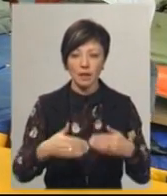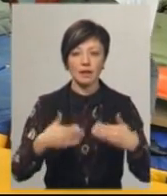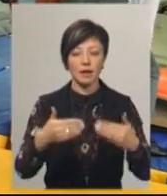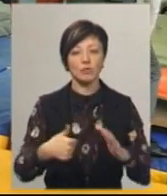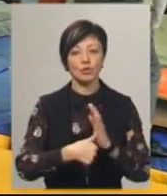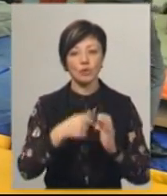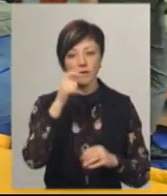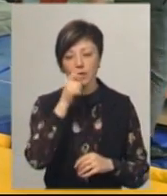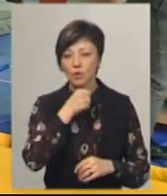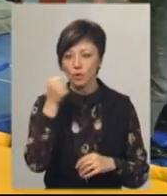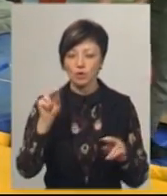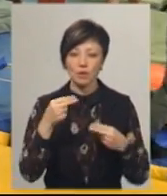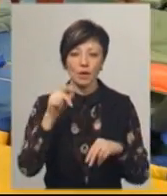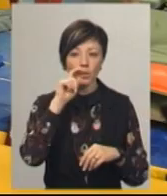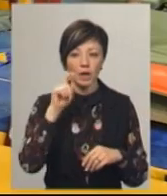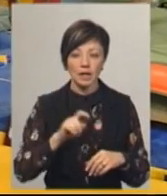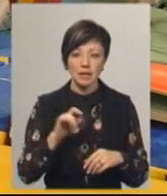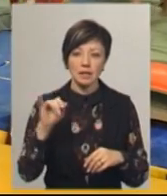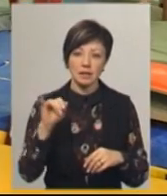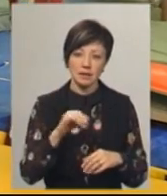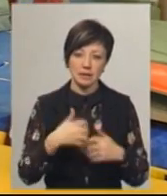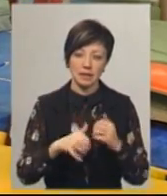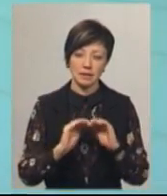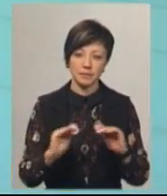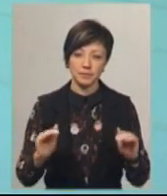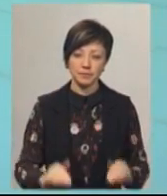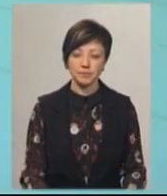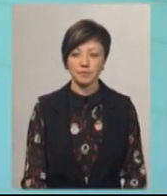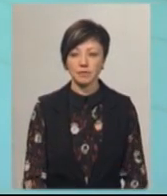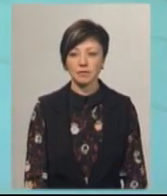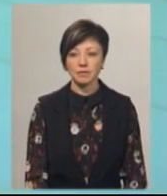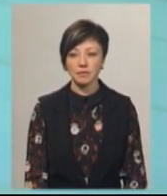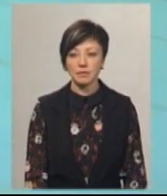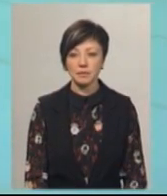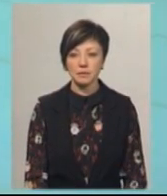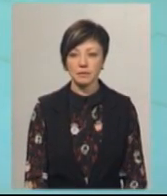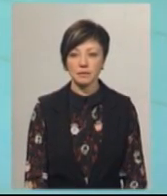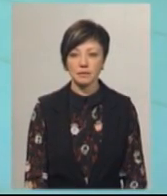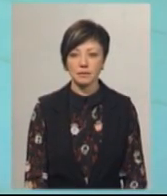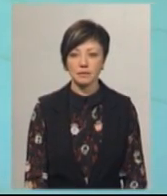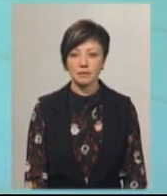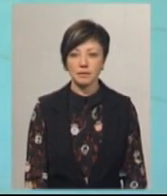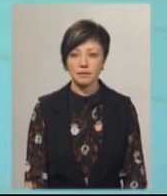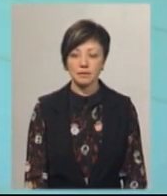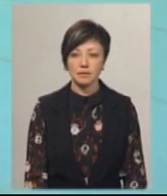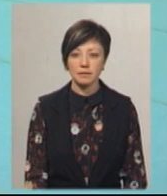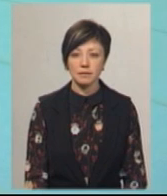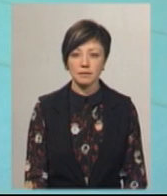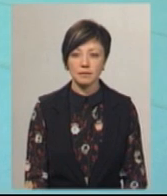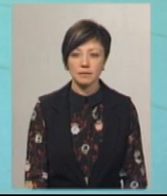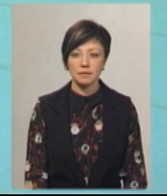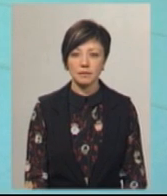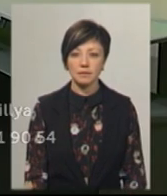– 6 квітня. Дорослий чемпіонат України та гімназіади серед школярів. Дмитро Тетюха, Юрій Чорний. Новини на Суспільному. Хмельницький.